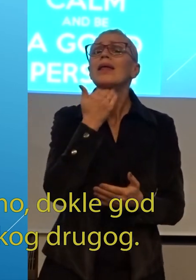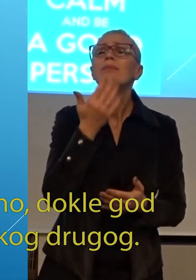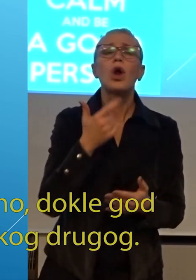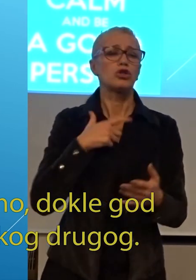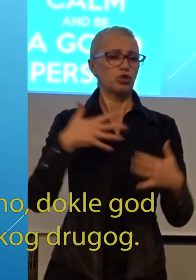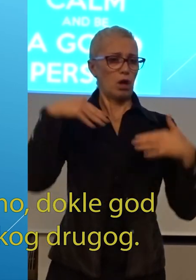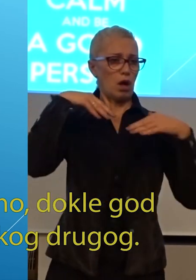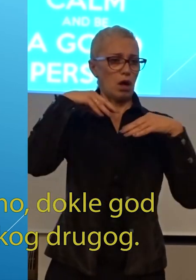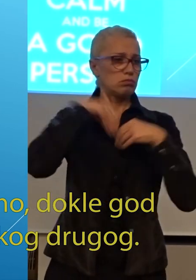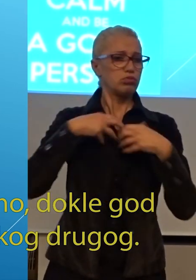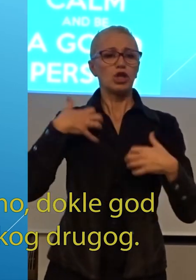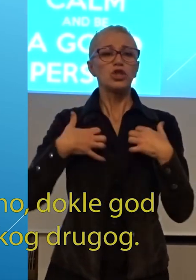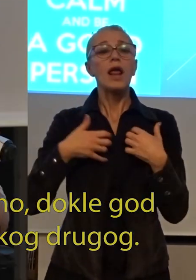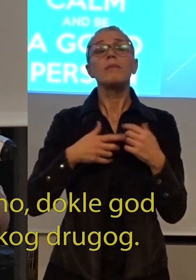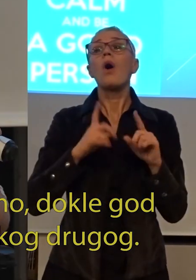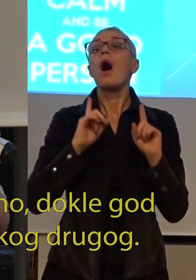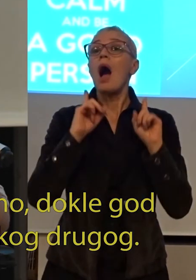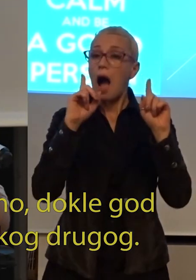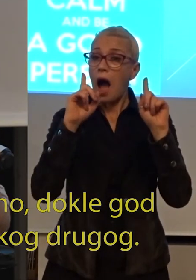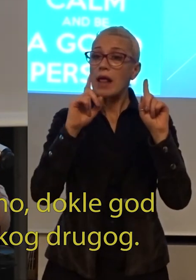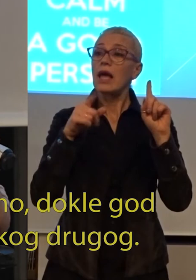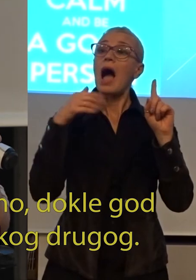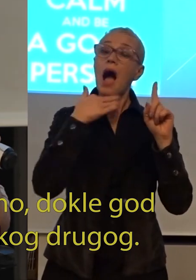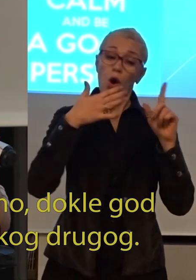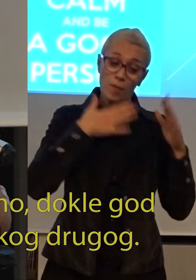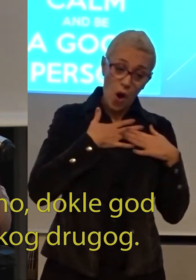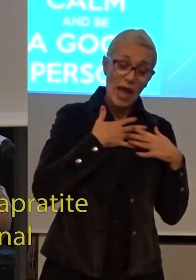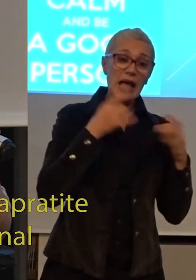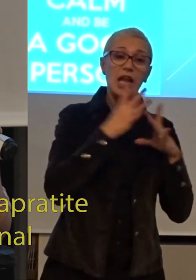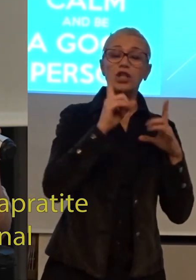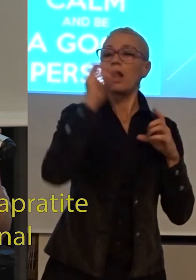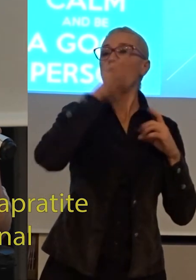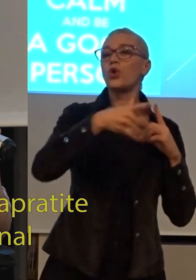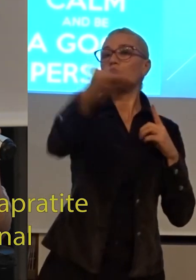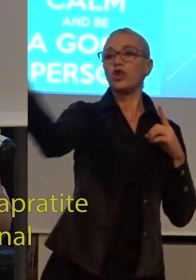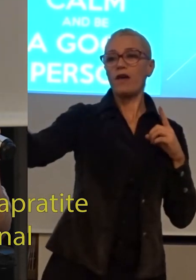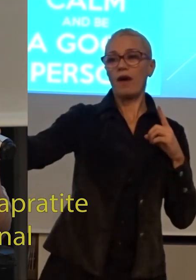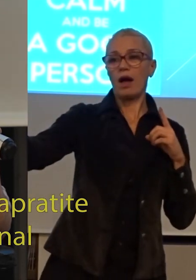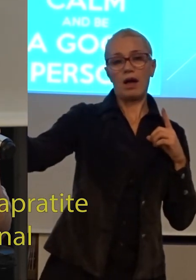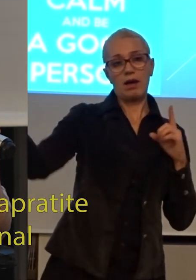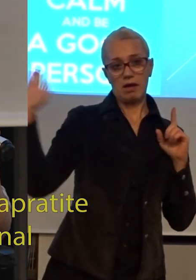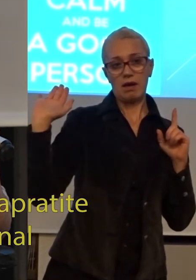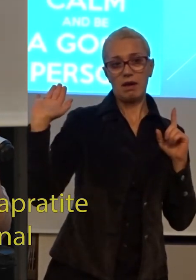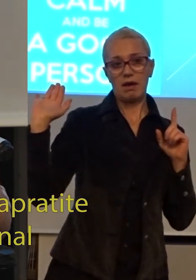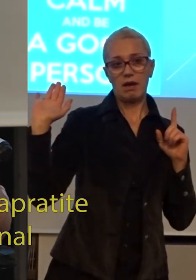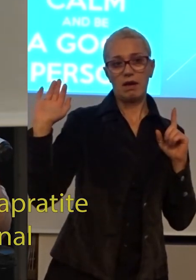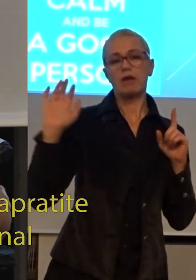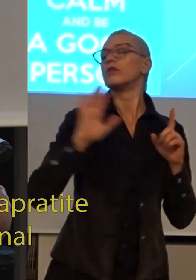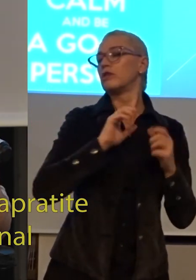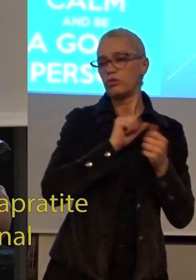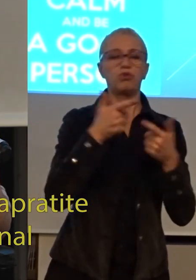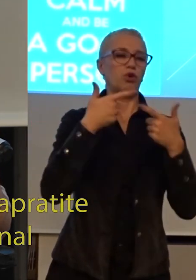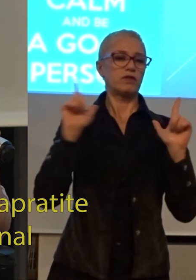god mi želimo, dok god ne urožavam sreću nekom drugog. I sada bih želala da